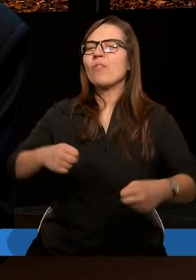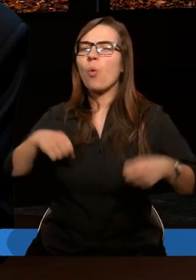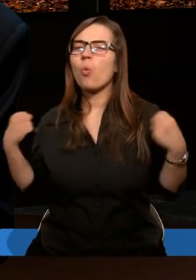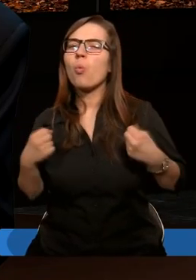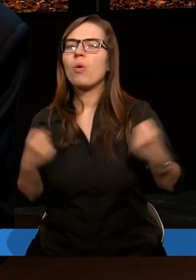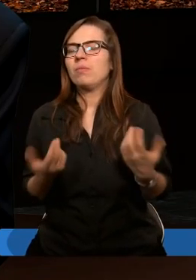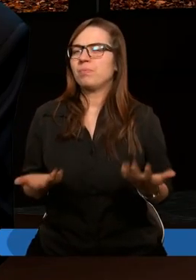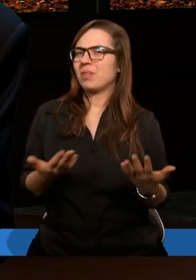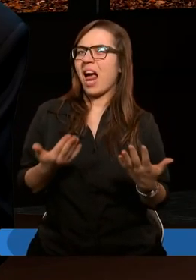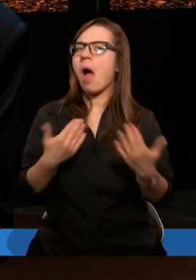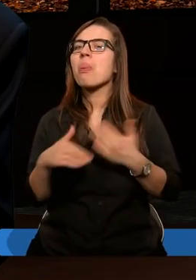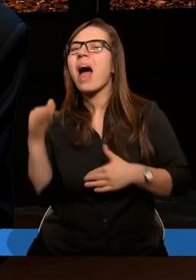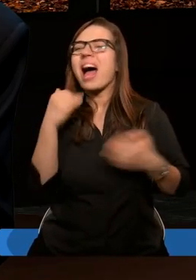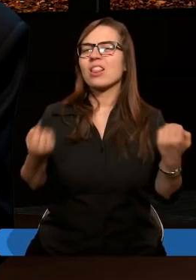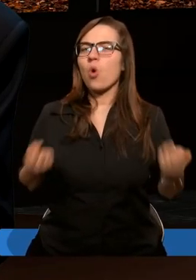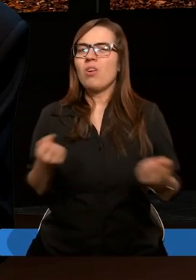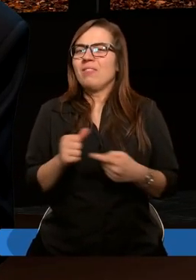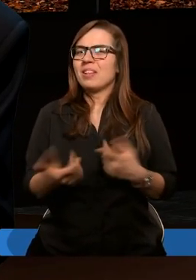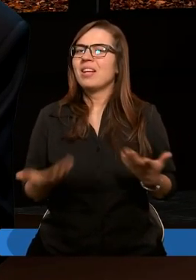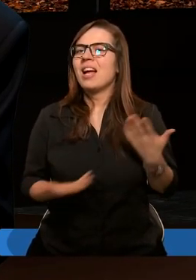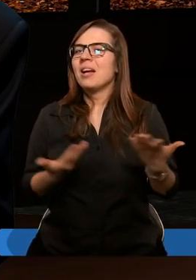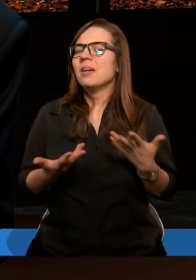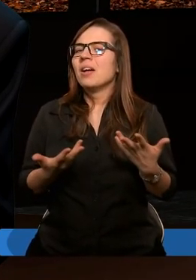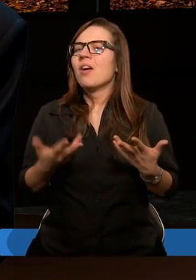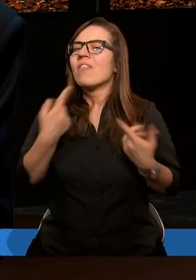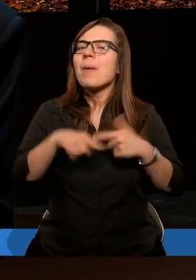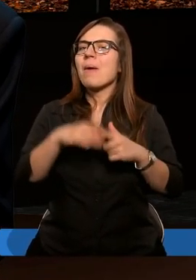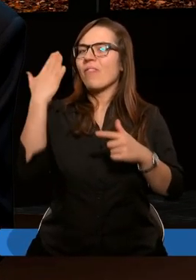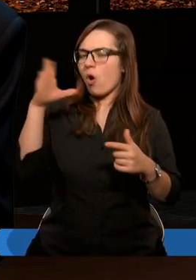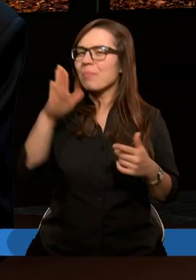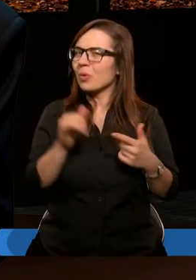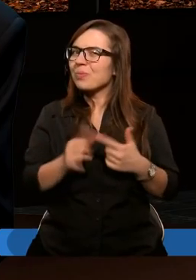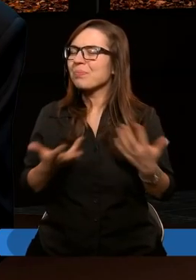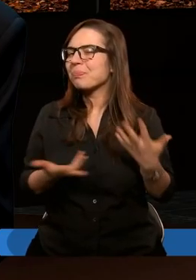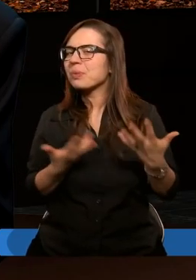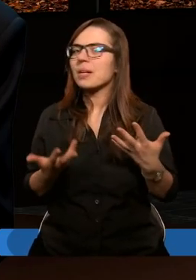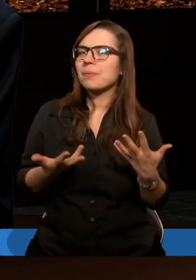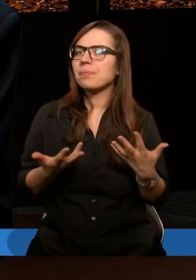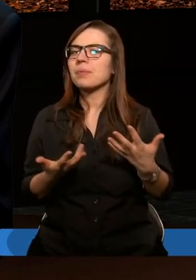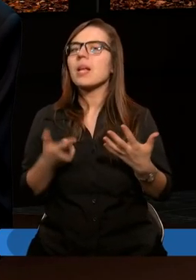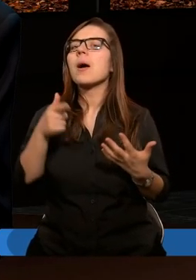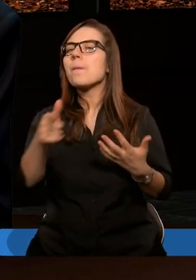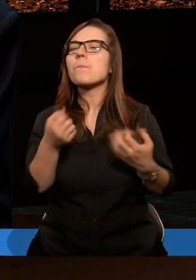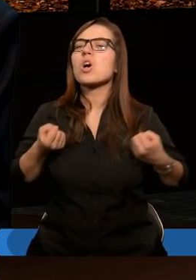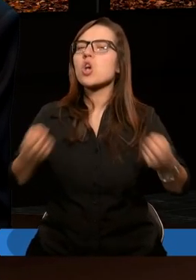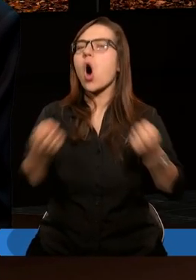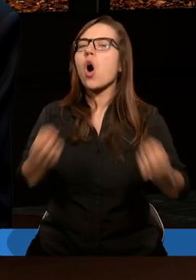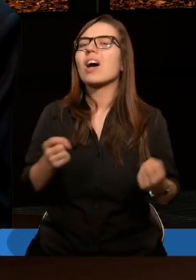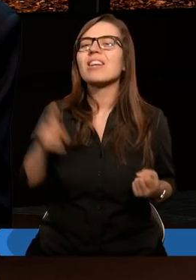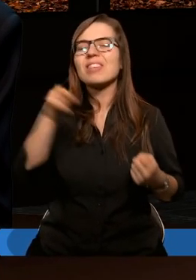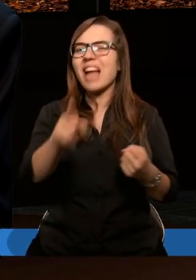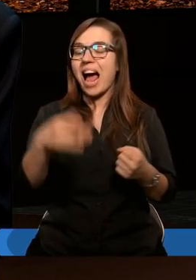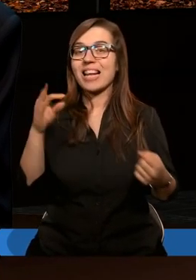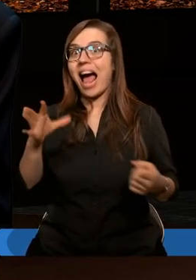nadgorliwego wypełniając wolę Bożą. Bo my nigdy nawet gorliwi